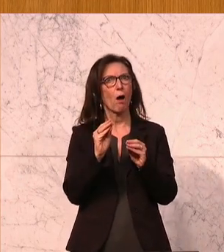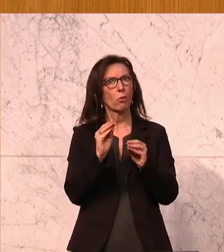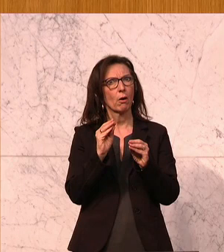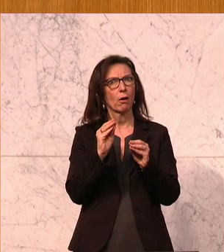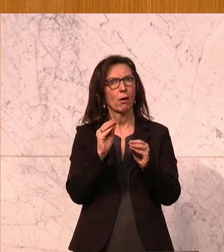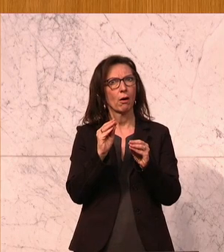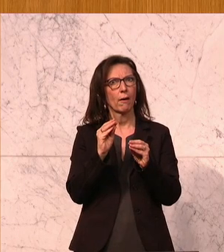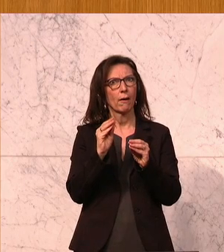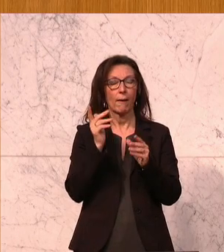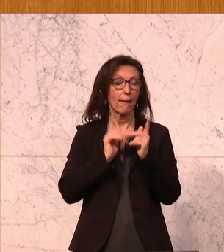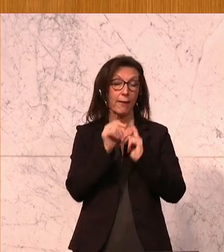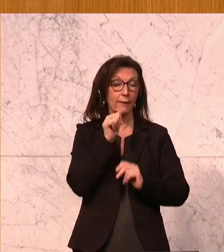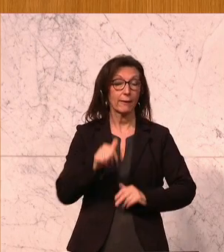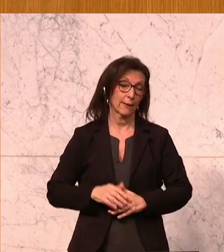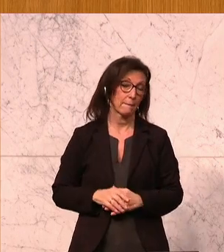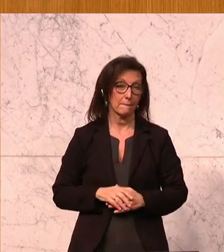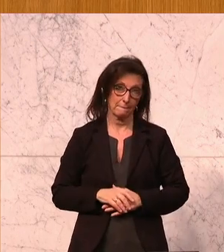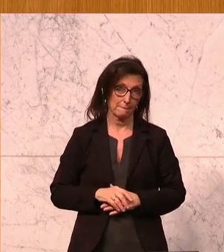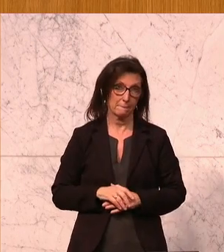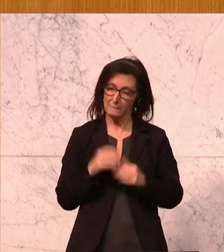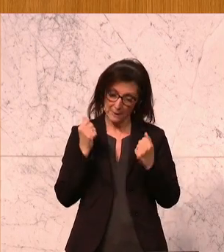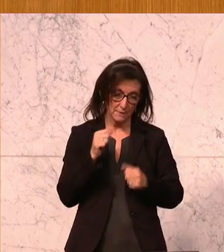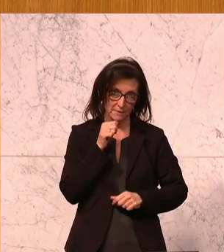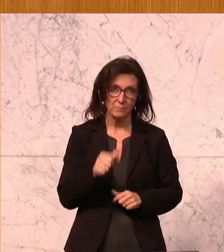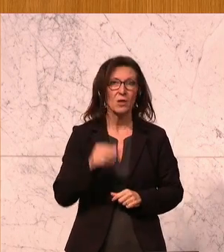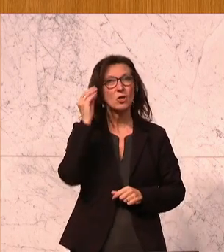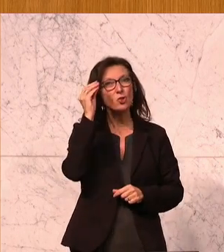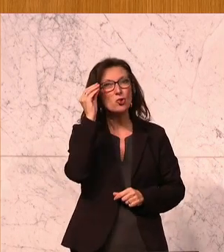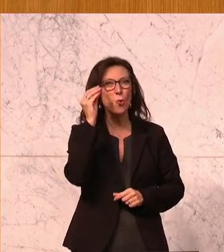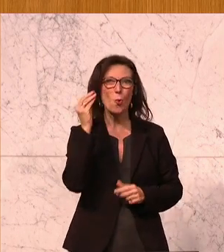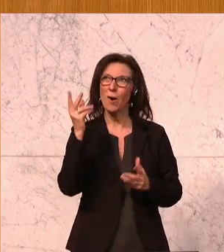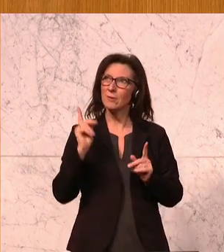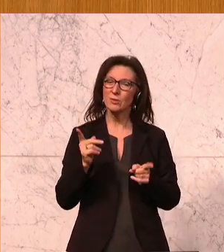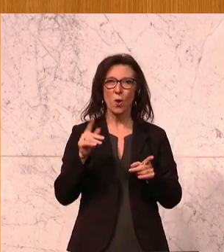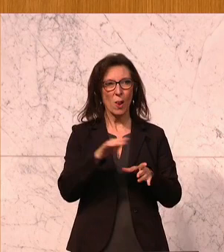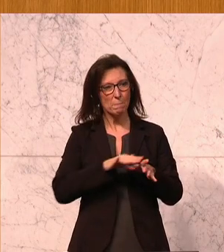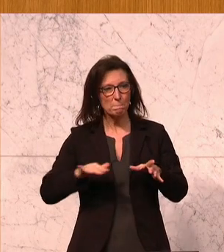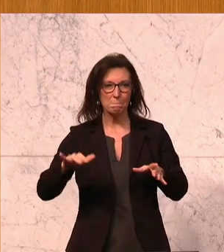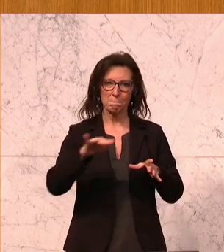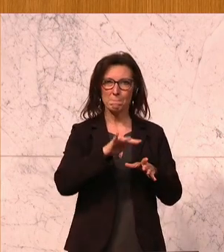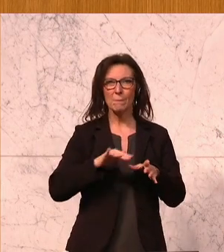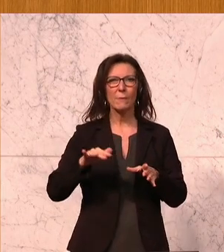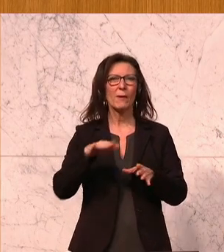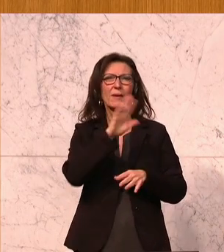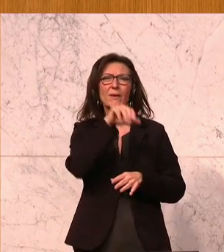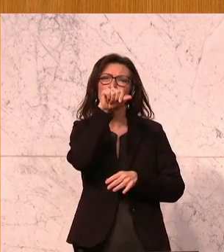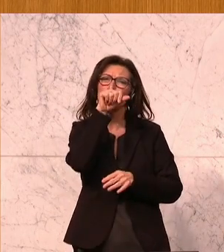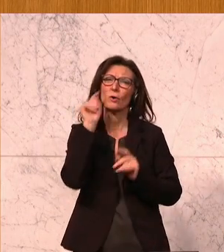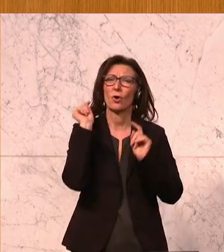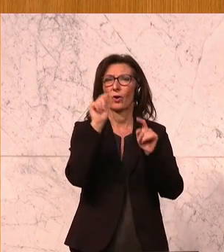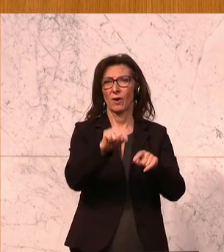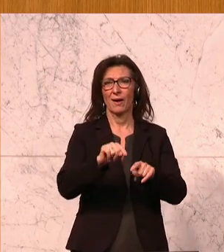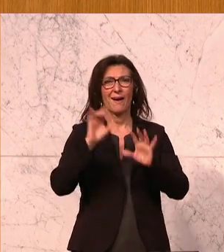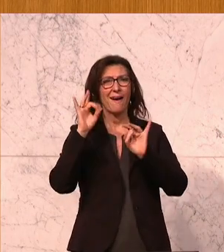bedauerlicherweise nicht. Schule sollte ein Ort sein, an dem Kinder gerne gehen. Lehrerinnen und Lehrer